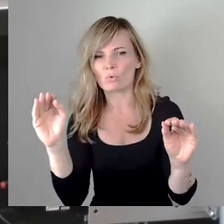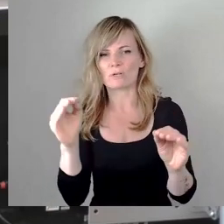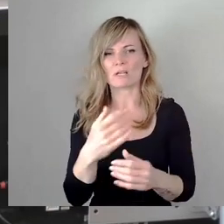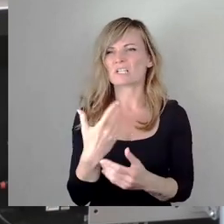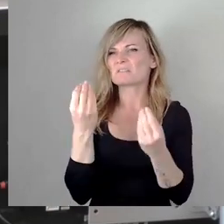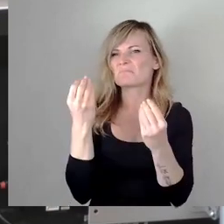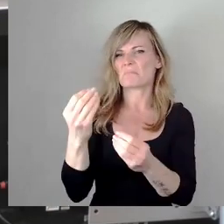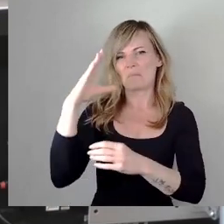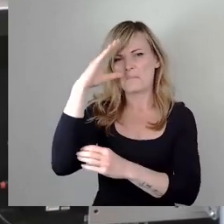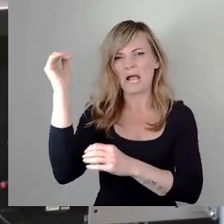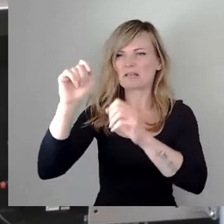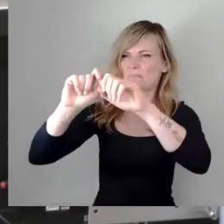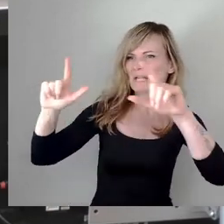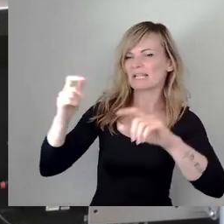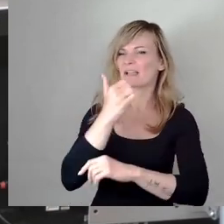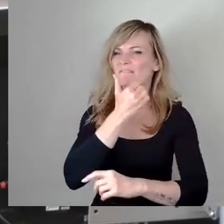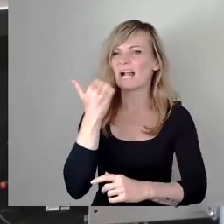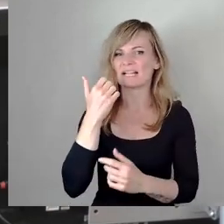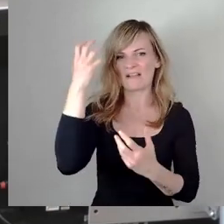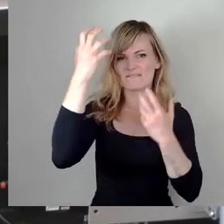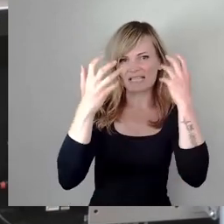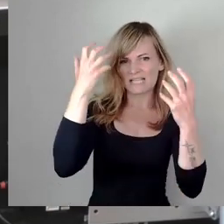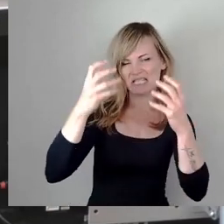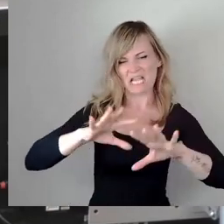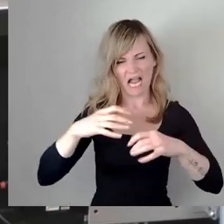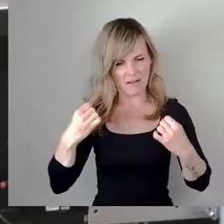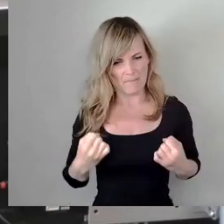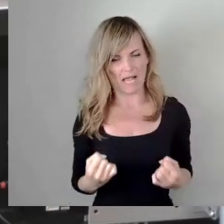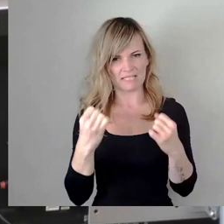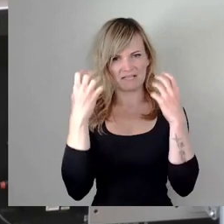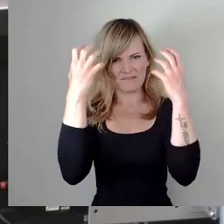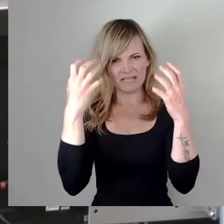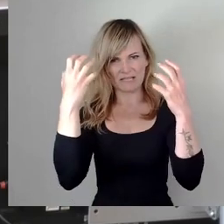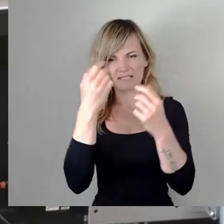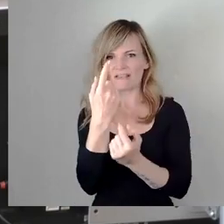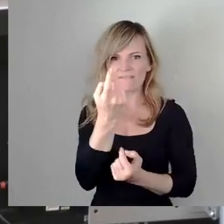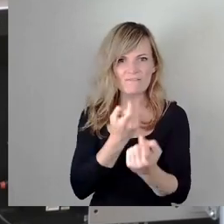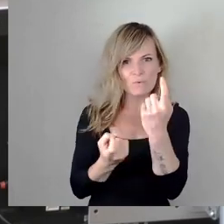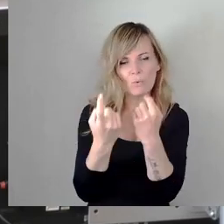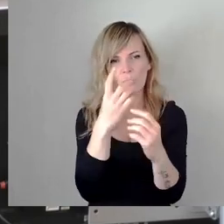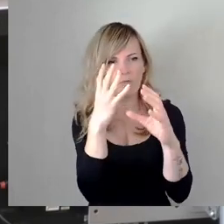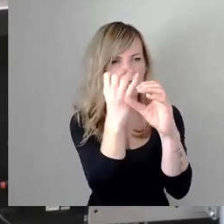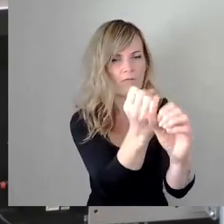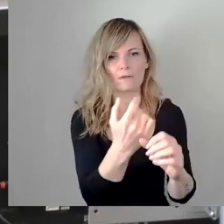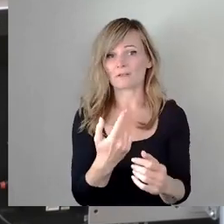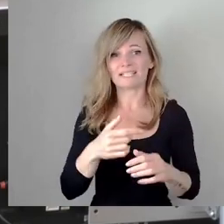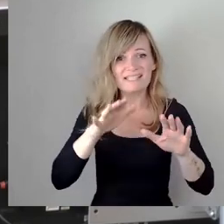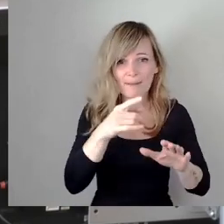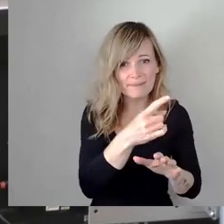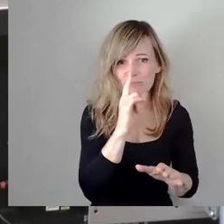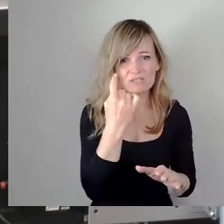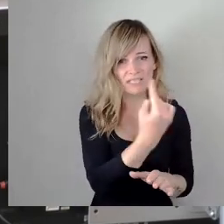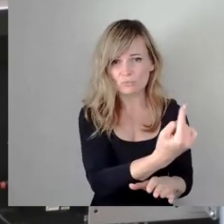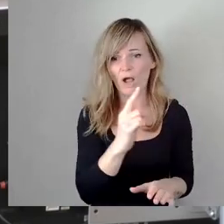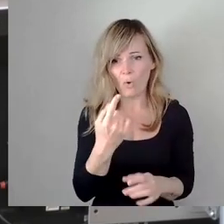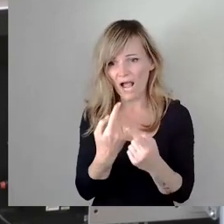Gewaltfantasien und von Allmachtsfantasien verführen lassen. Und das lassen sie nicht nur im Islamismus, sondern das lassen sie auch mit anderen gewaltvollen